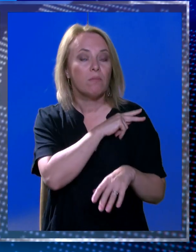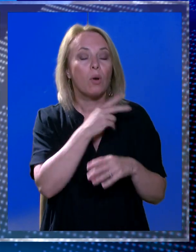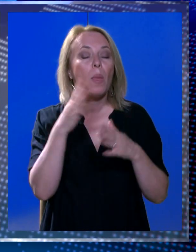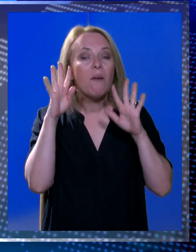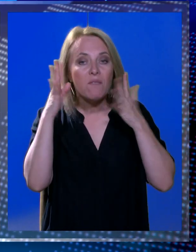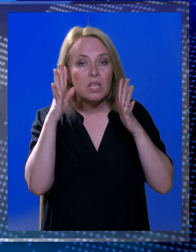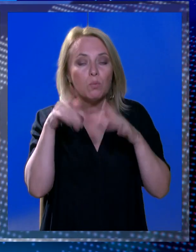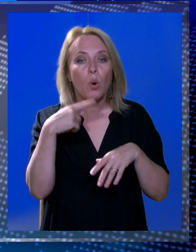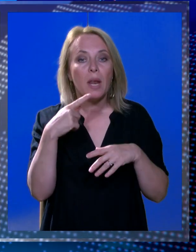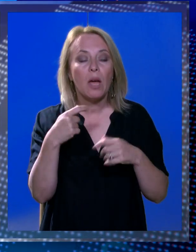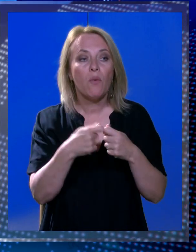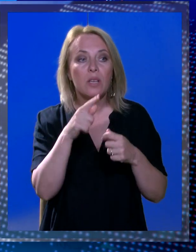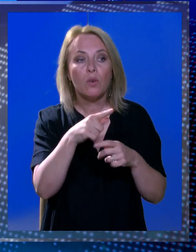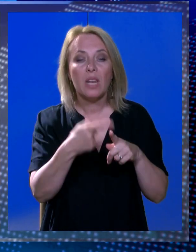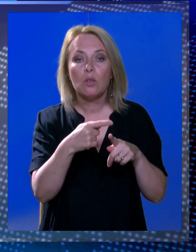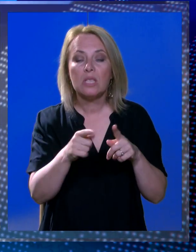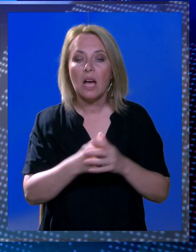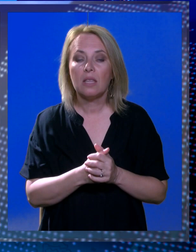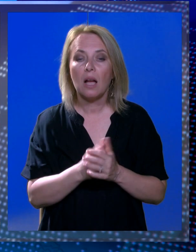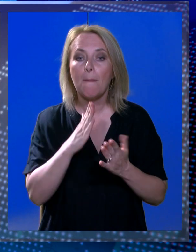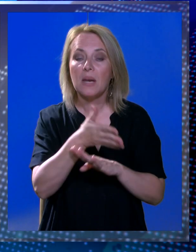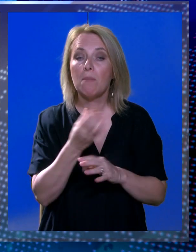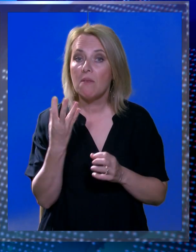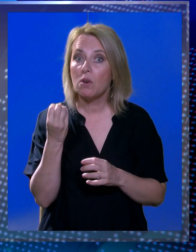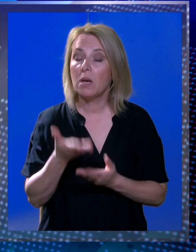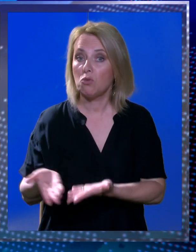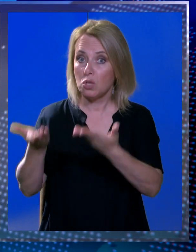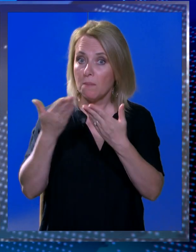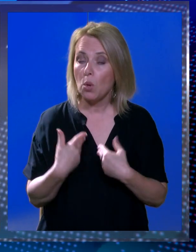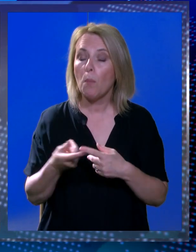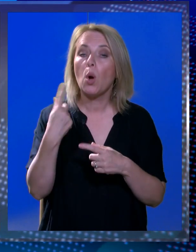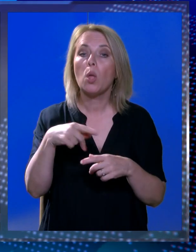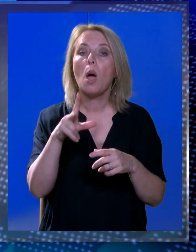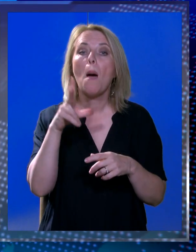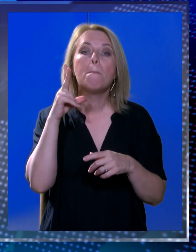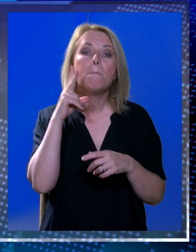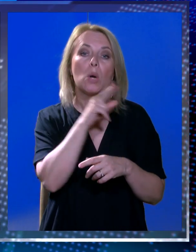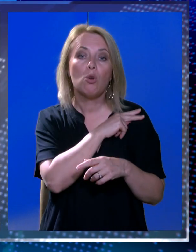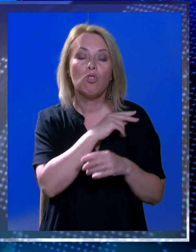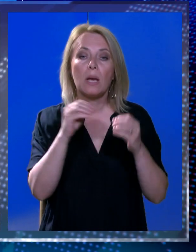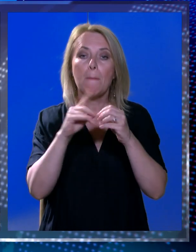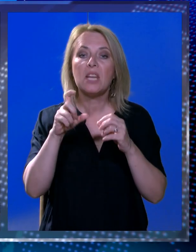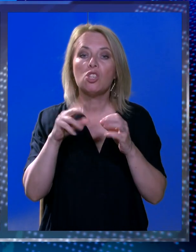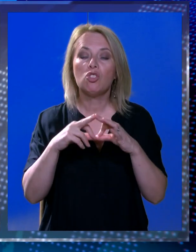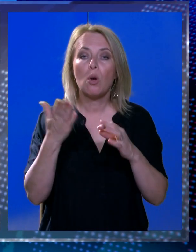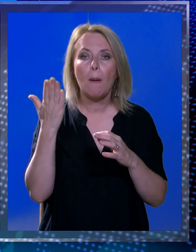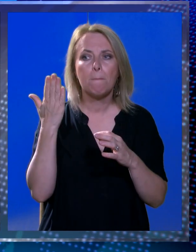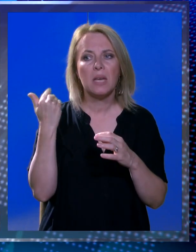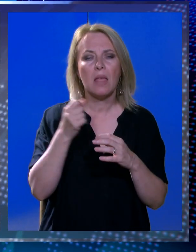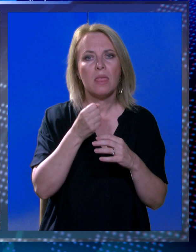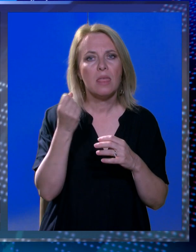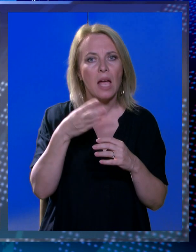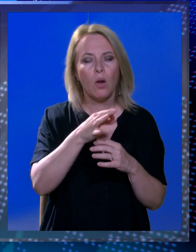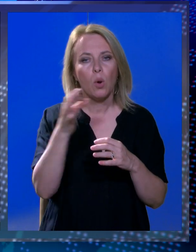se na svom Facebook profilu osvrnuo na navedeni nedostatak. Prema informaciji koju sam dobio od pročelnika Brčića, koji je prije par dana imao